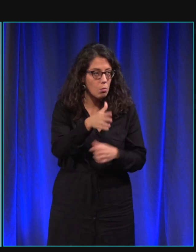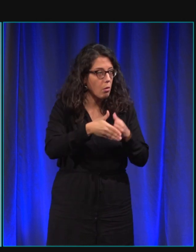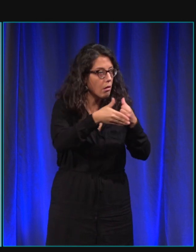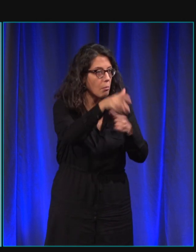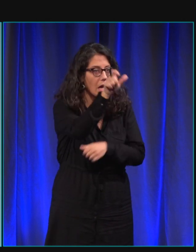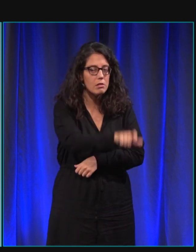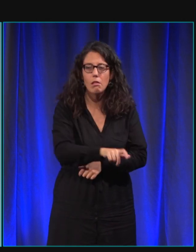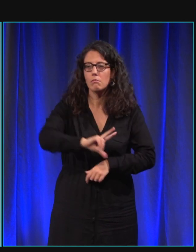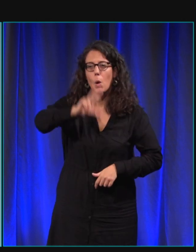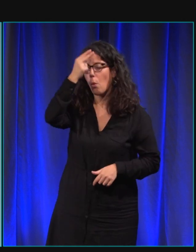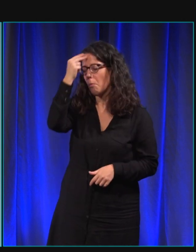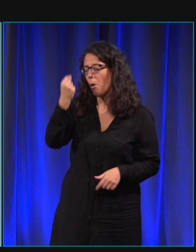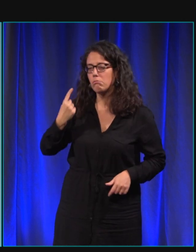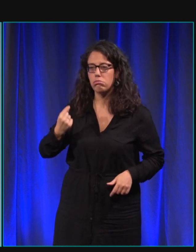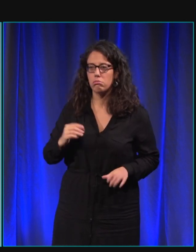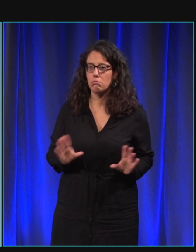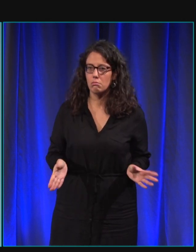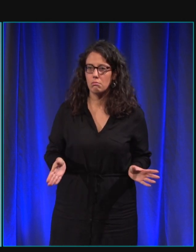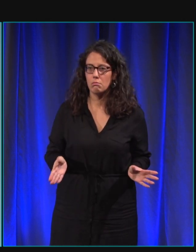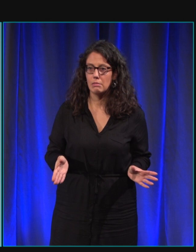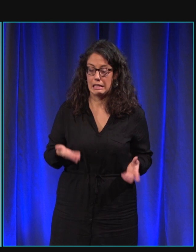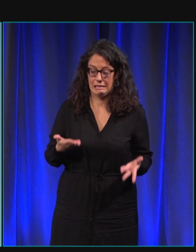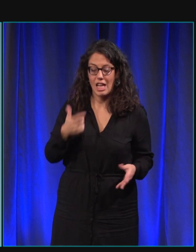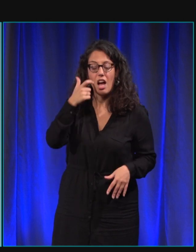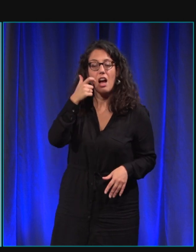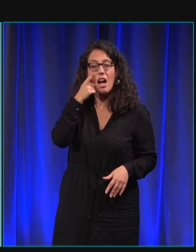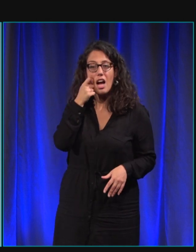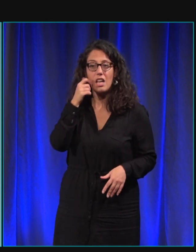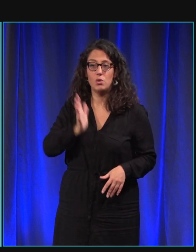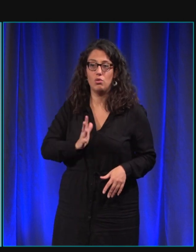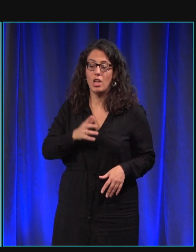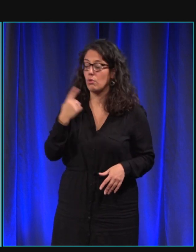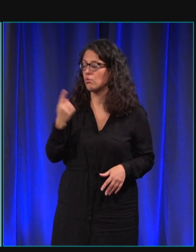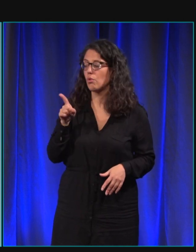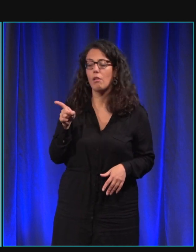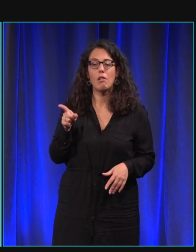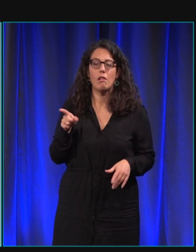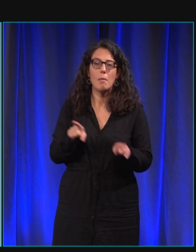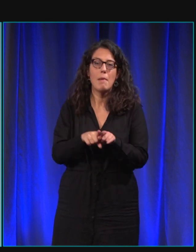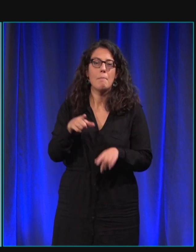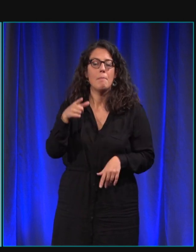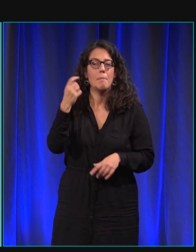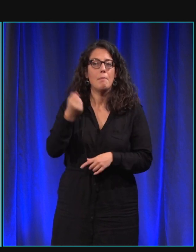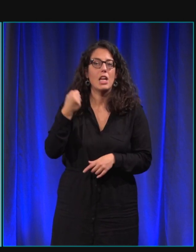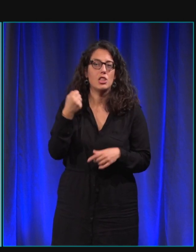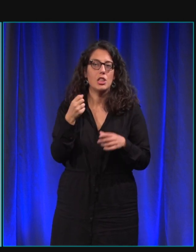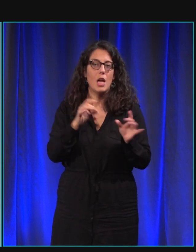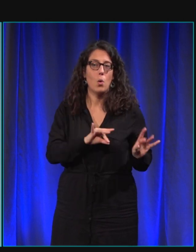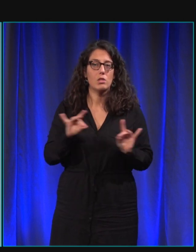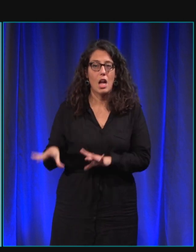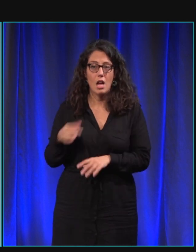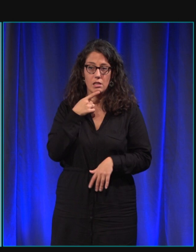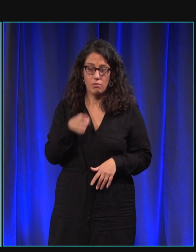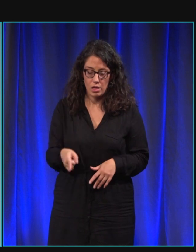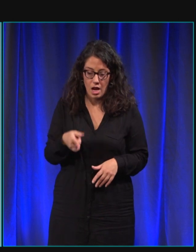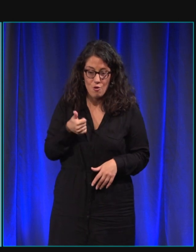personne-là. Et cette race de chien, puisqu'on travaille avec du berge australien, a vraiment cette envie de faire plaisir. C'est